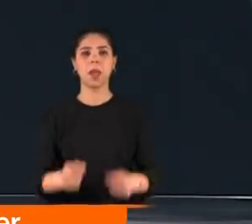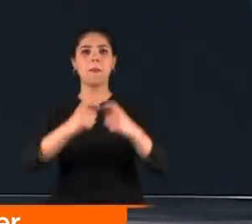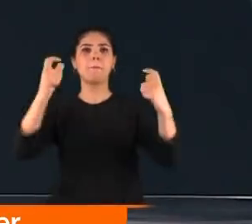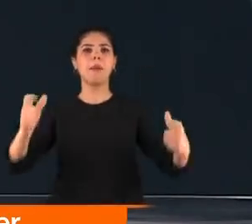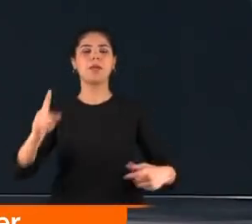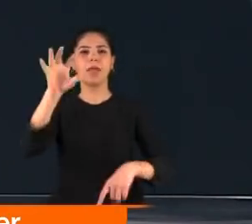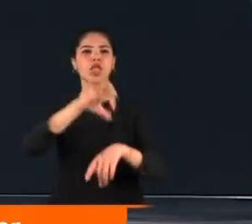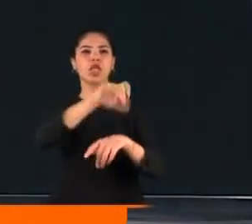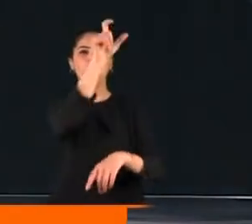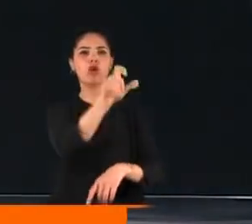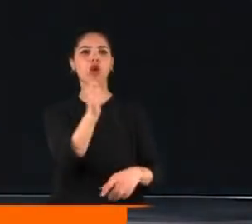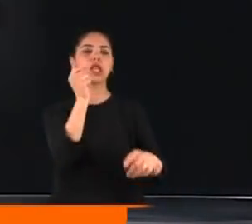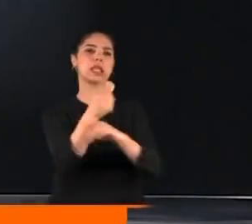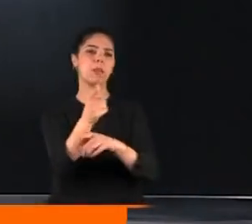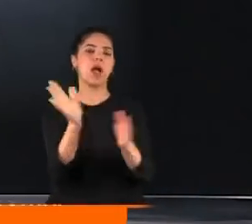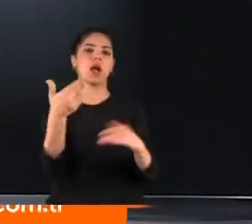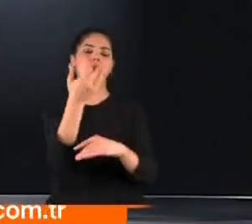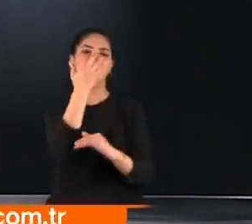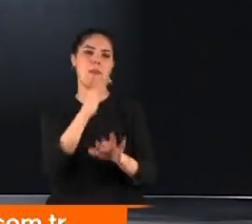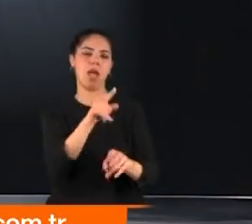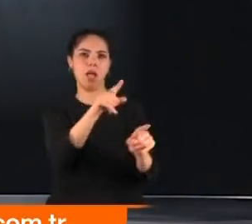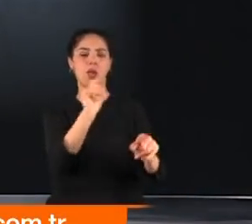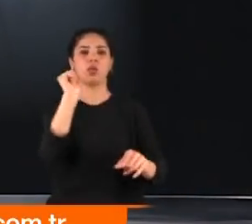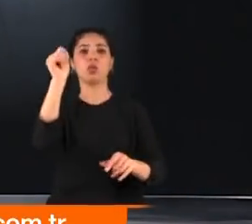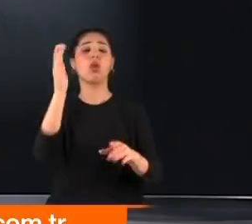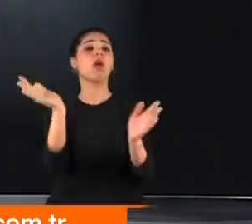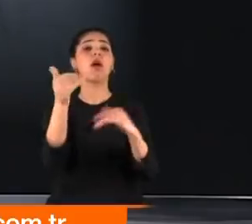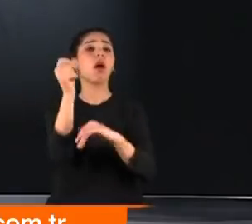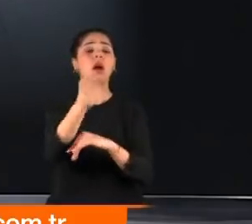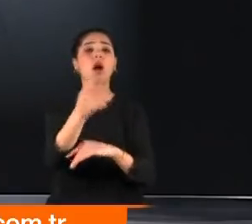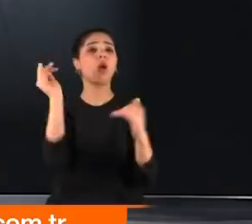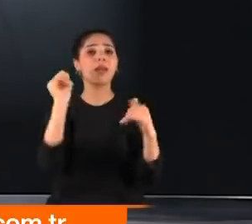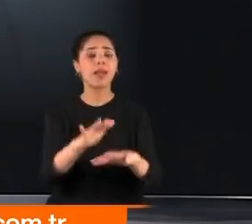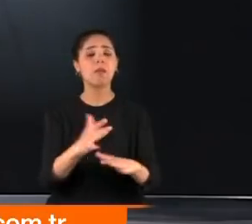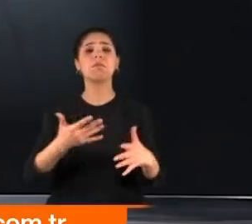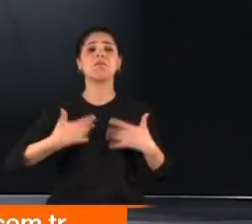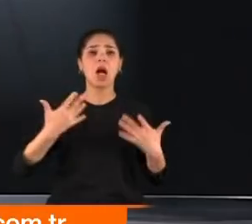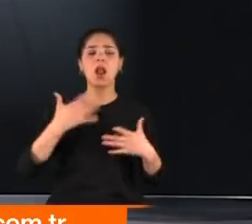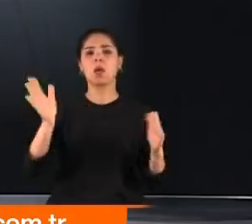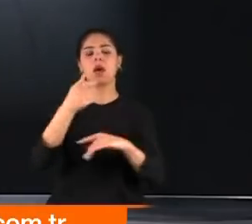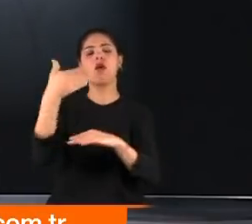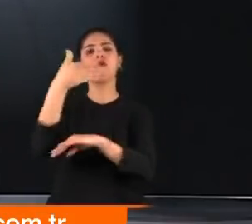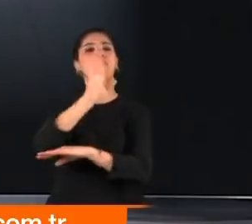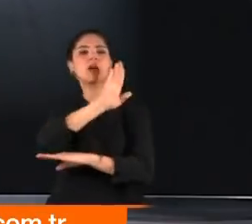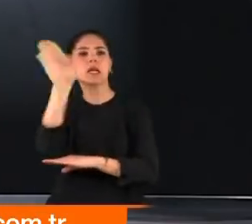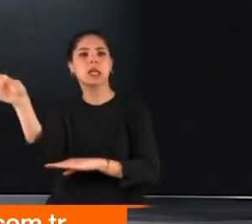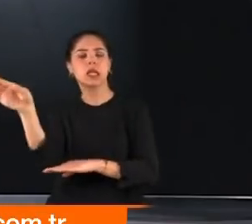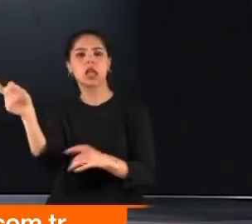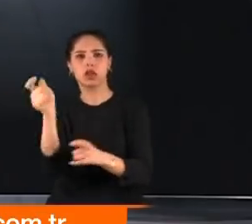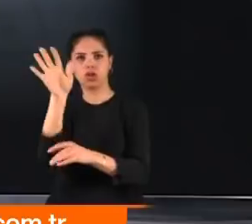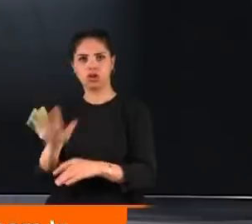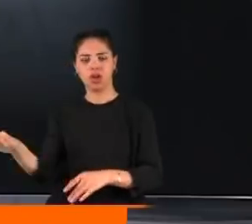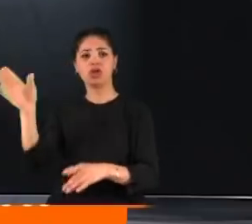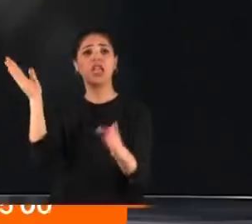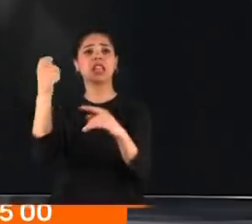Bartın'da bir doktor sipariş vermiş kargoyu bekliyordu. Günlerce gelmeyince de durumu sorgulamak için kargo firmasına gitti. Çalışanlar